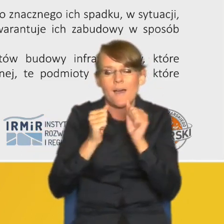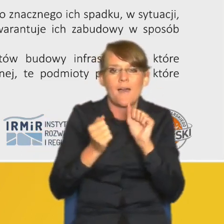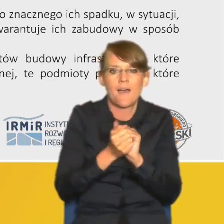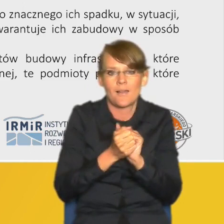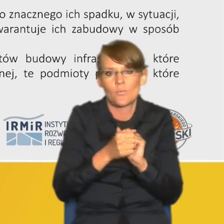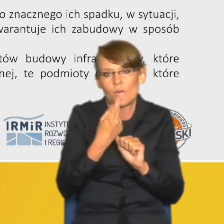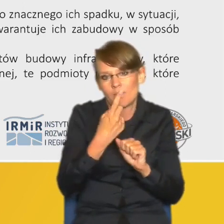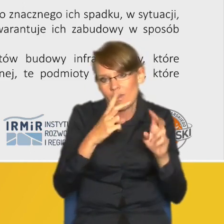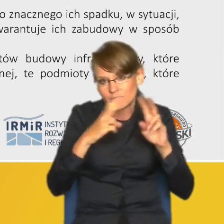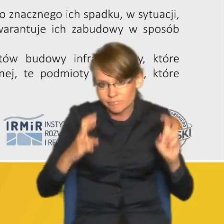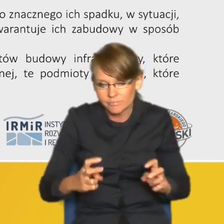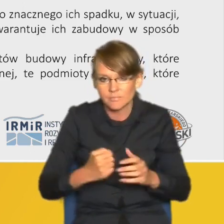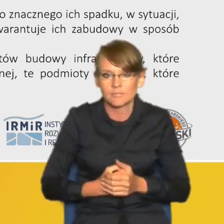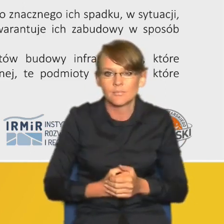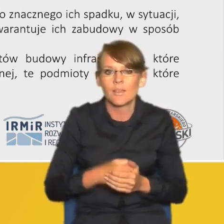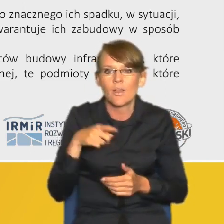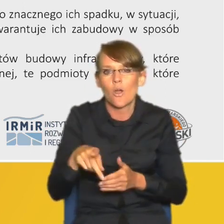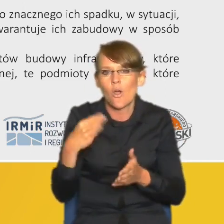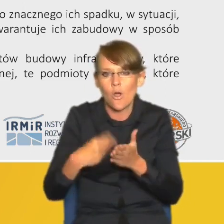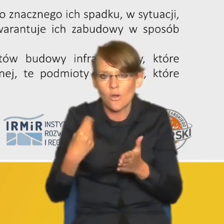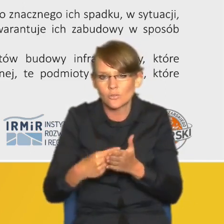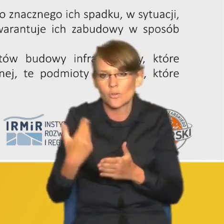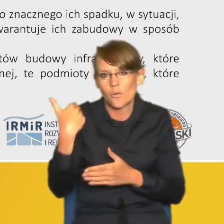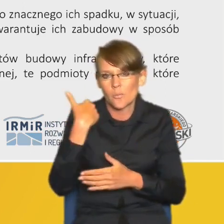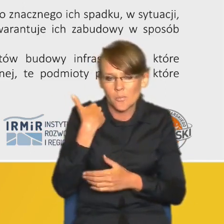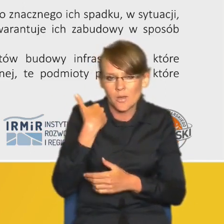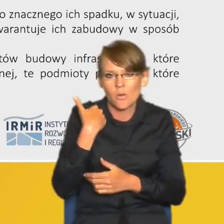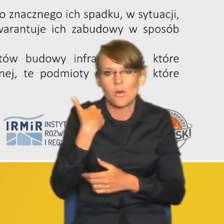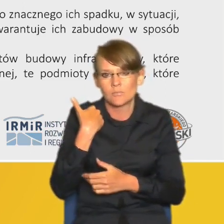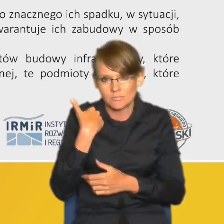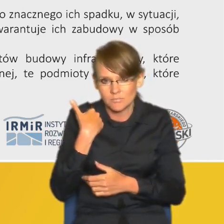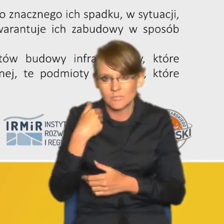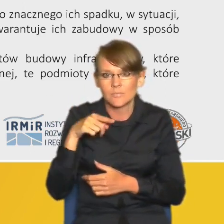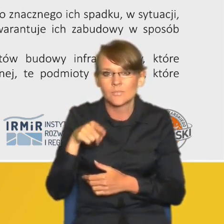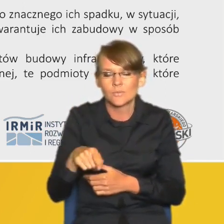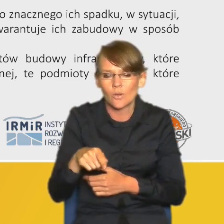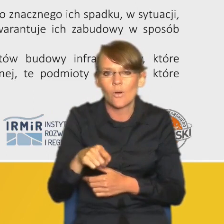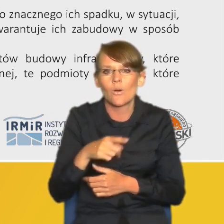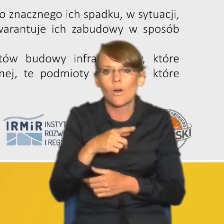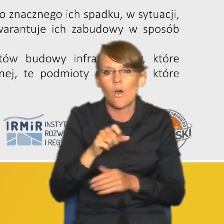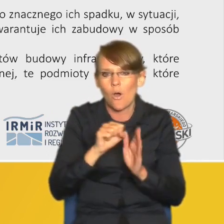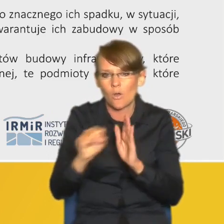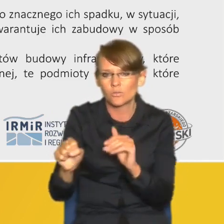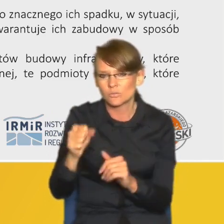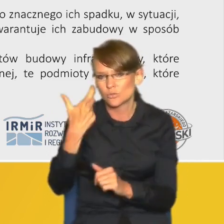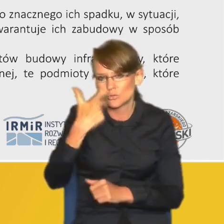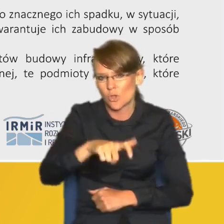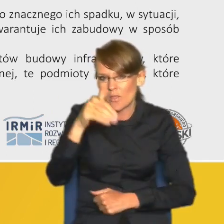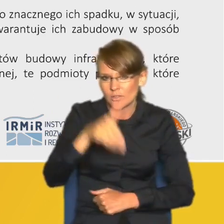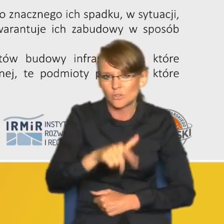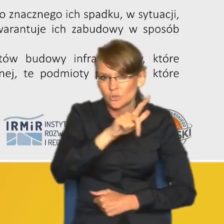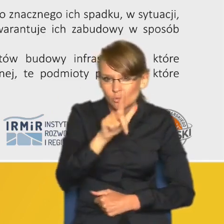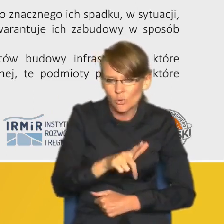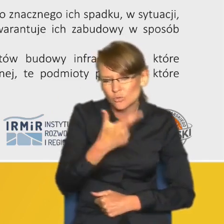jednorodzinnej i te koszty kształtowały się już na taką jednostkę mieszkalną od 100 tysięcy